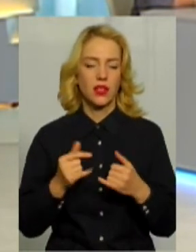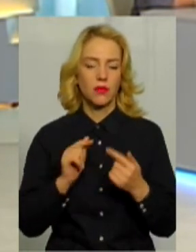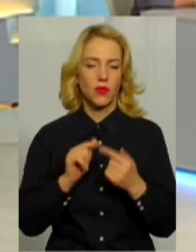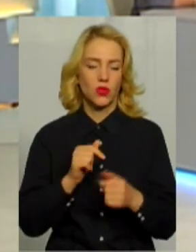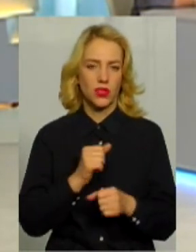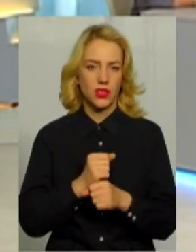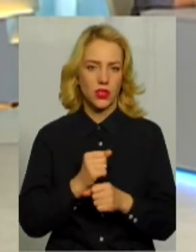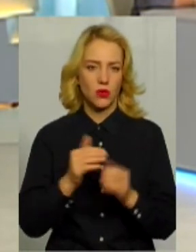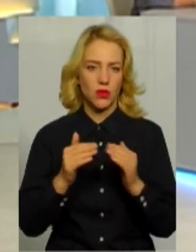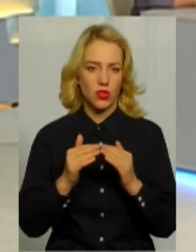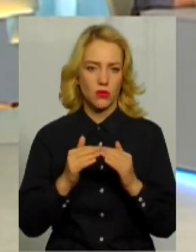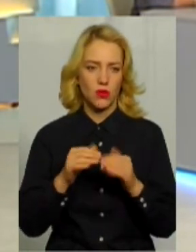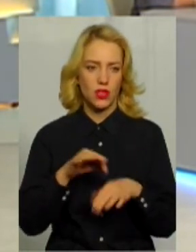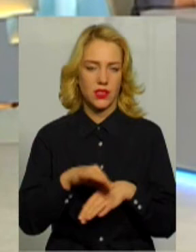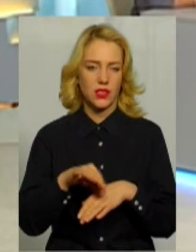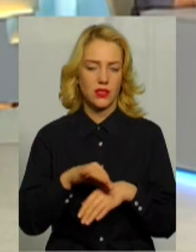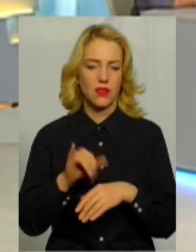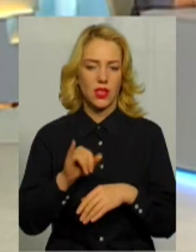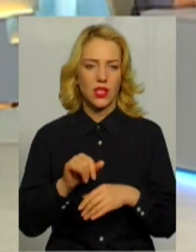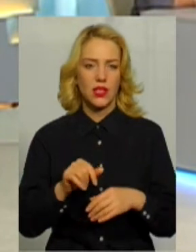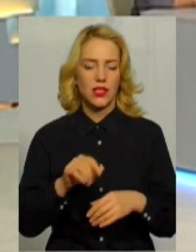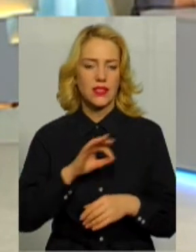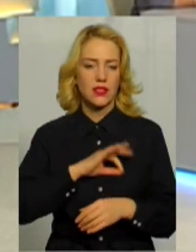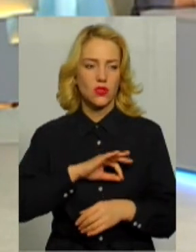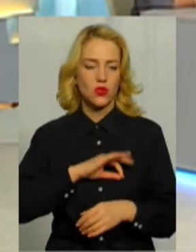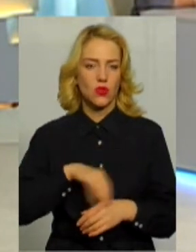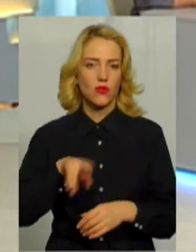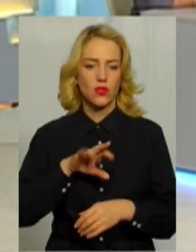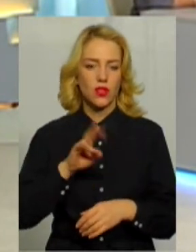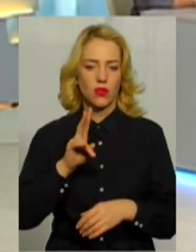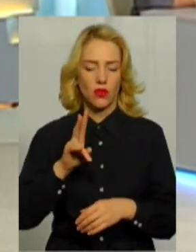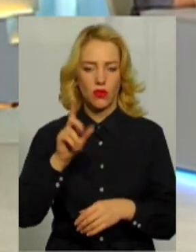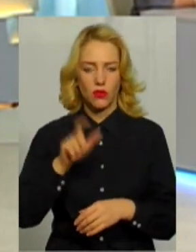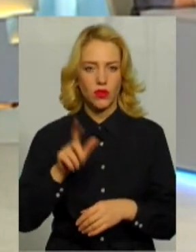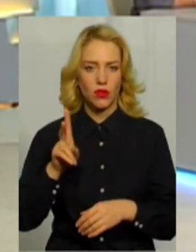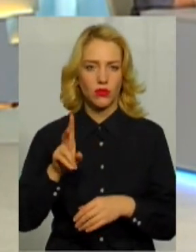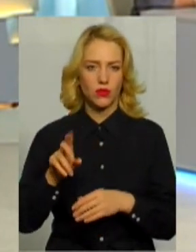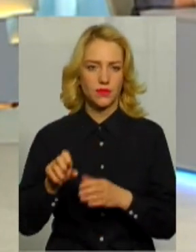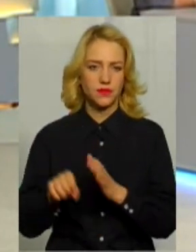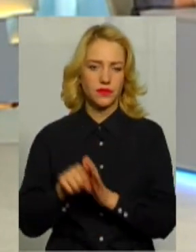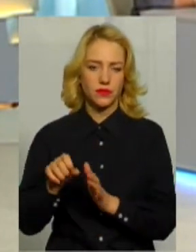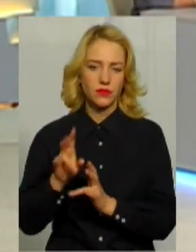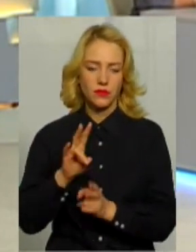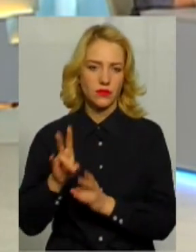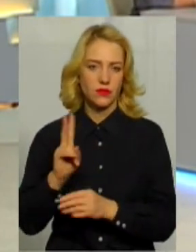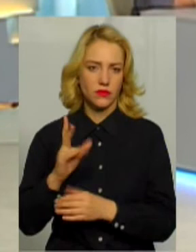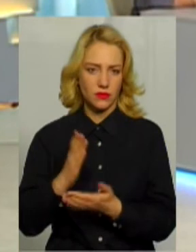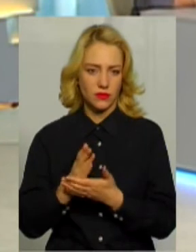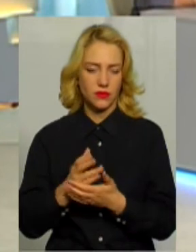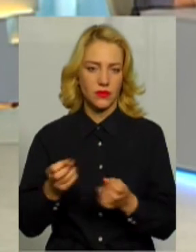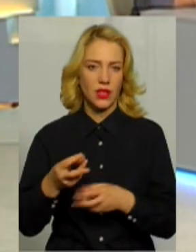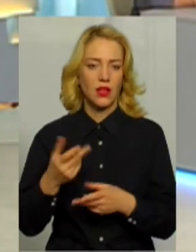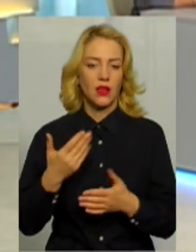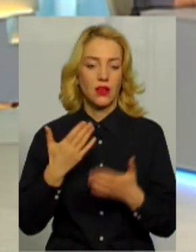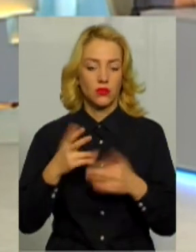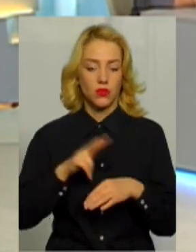домашньому насильству і застосовуються до кривдників. Якщо поліцейський вважає, що в кій